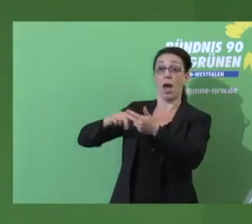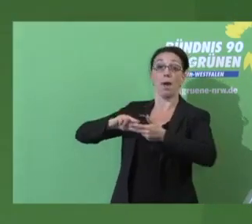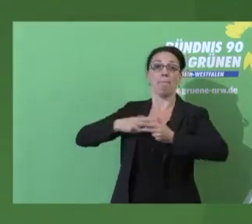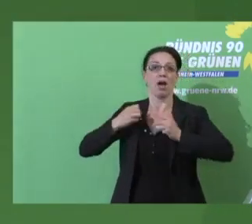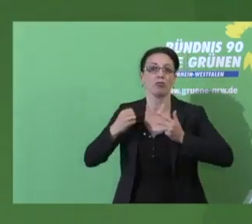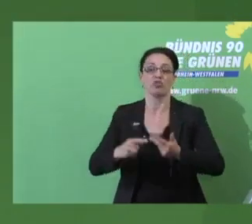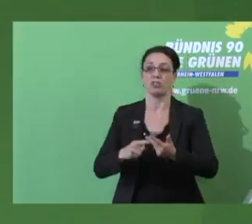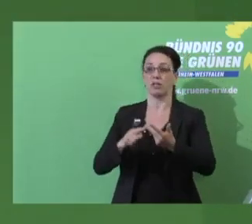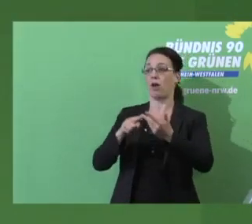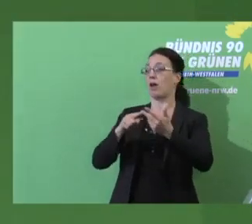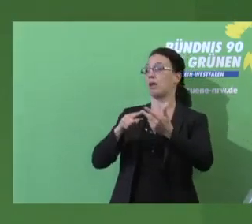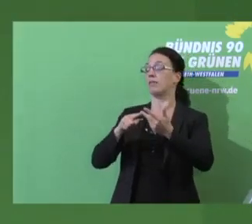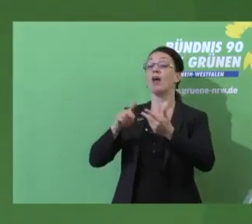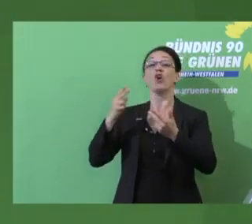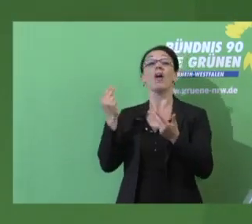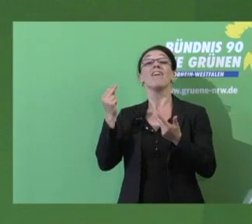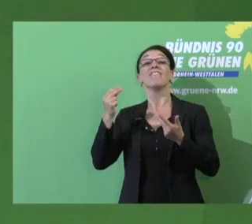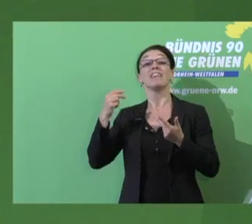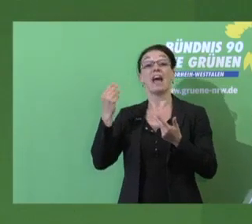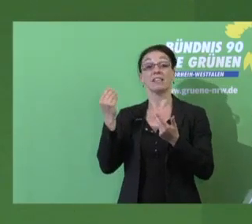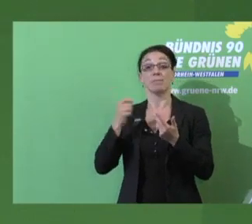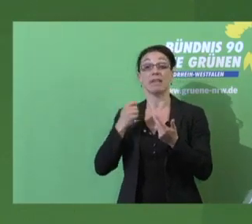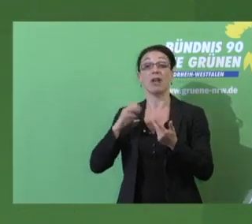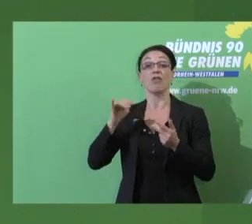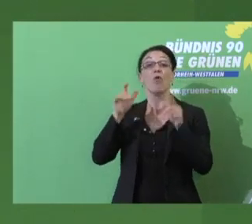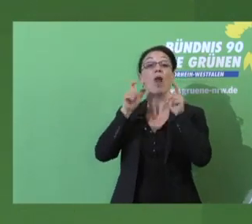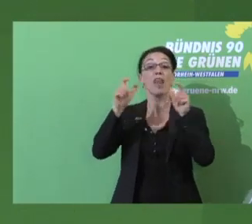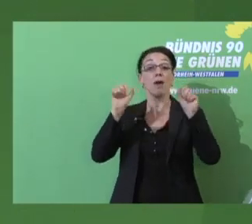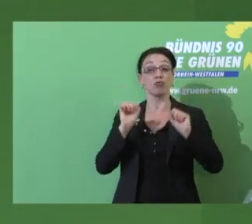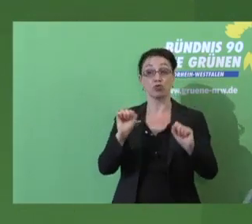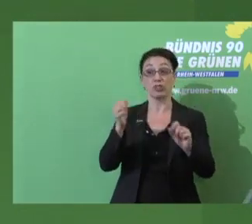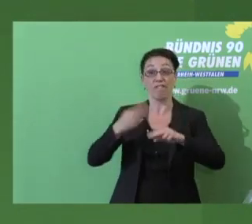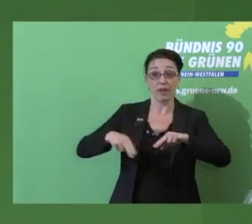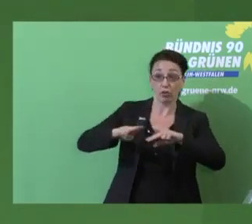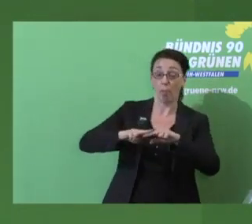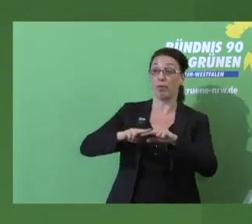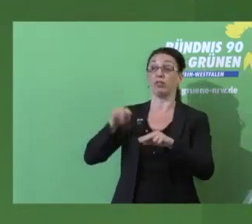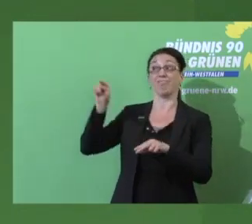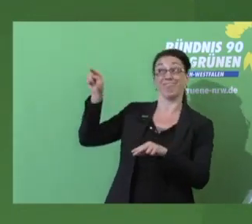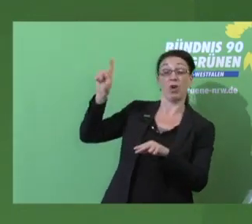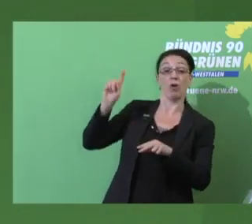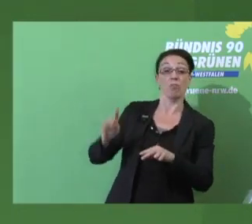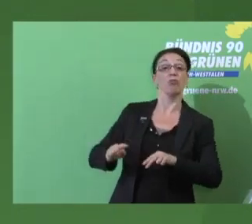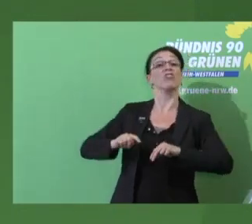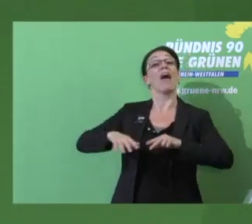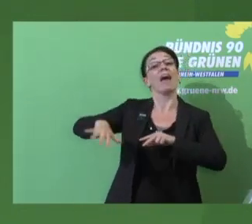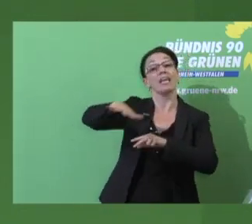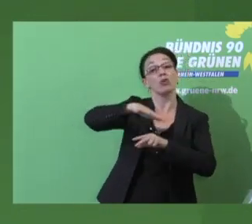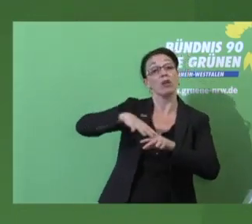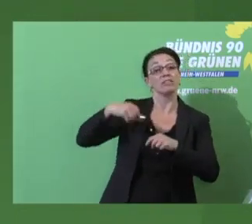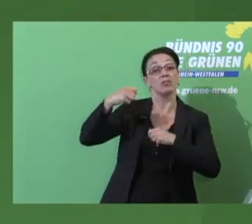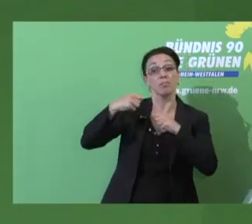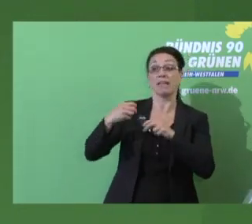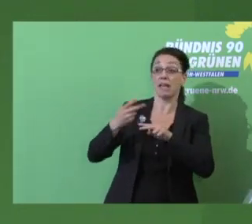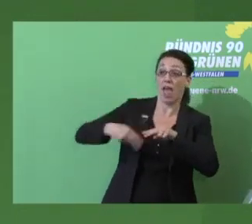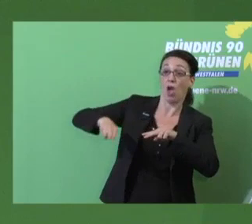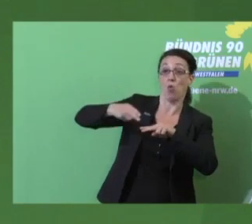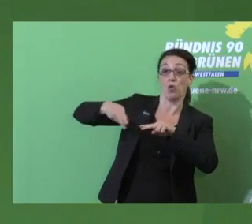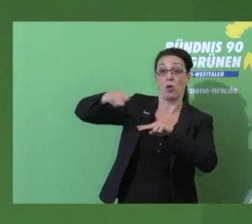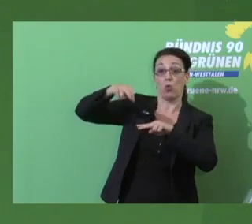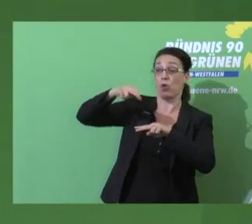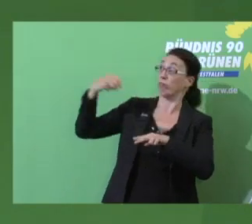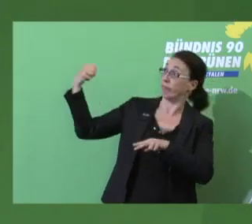Der Bund soll die Finanzmittel für den Lärmschutz verdoppeln. Der Bund soll die Regionalisierungsmittel erhöhen und auch neu verteilen.